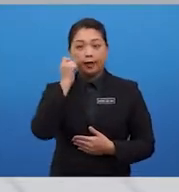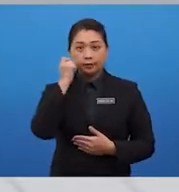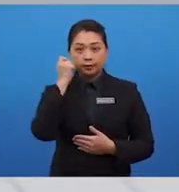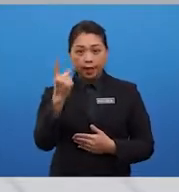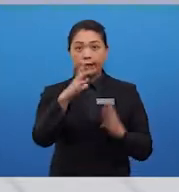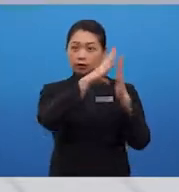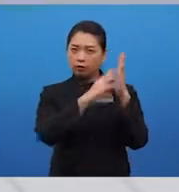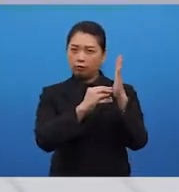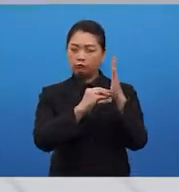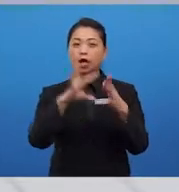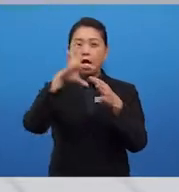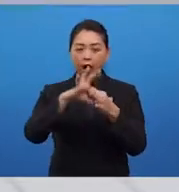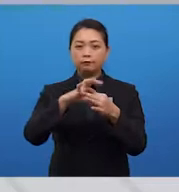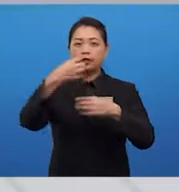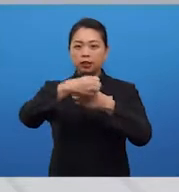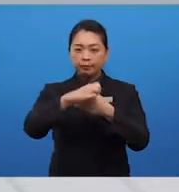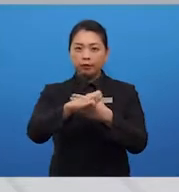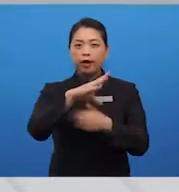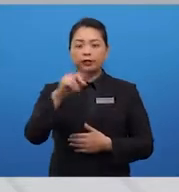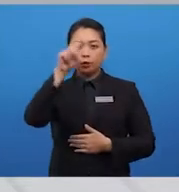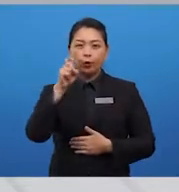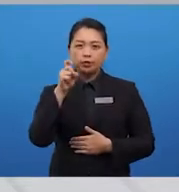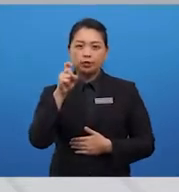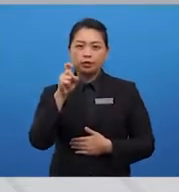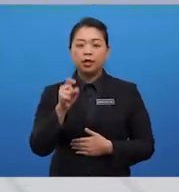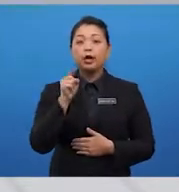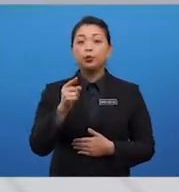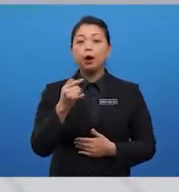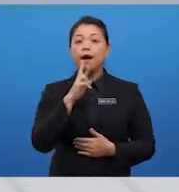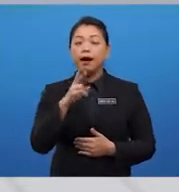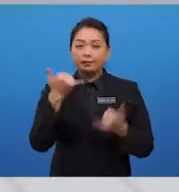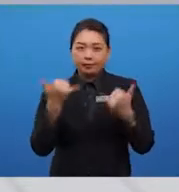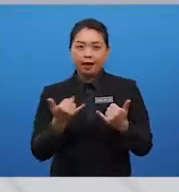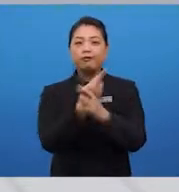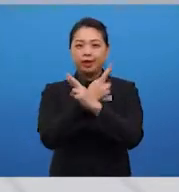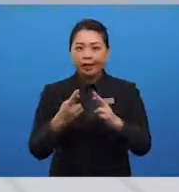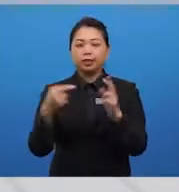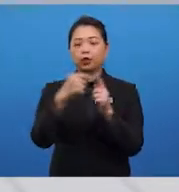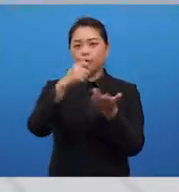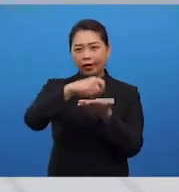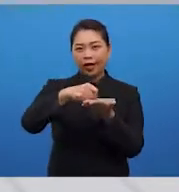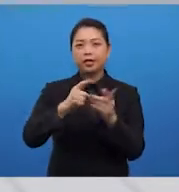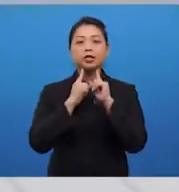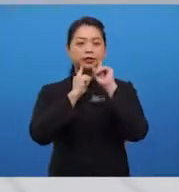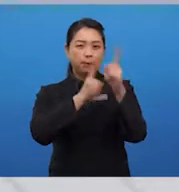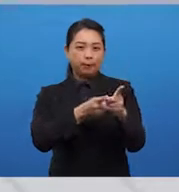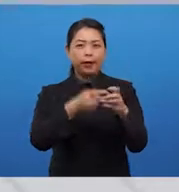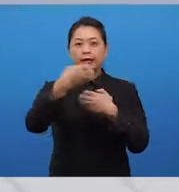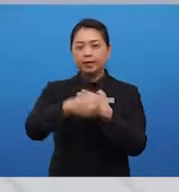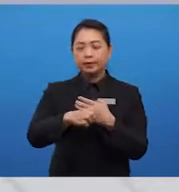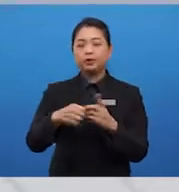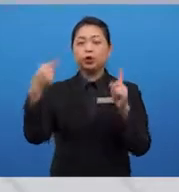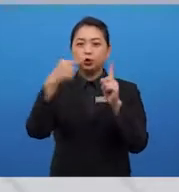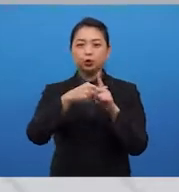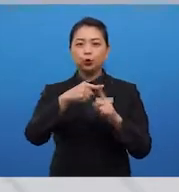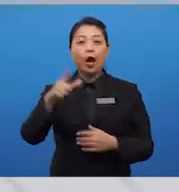email and the questions asked, So, you are now ready to write the reply email to Lakshman.